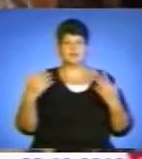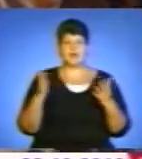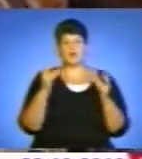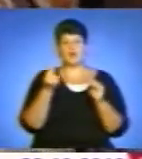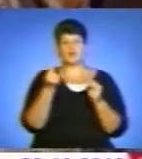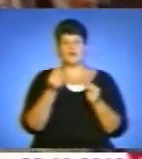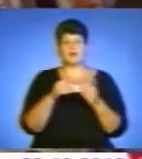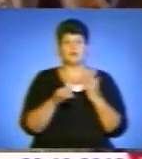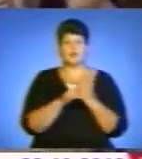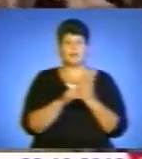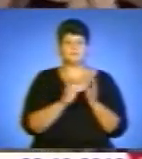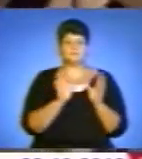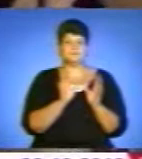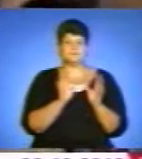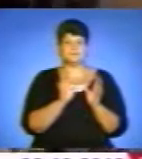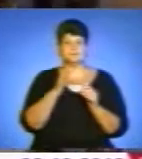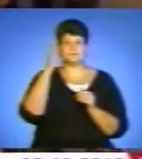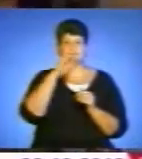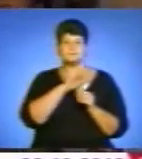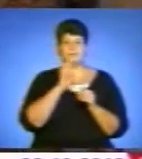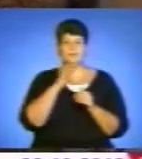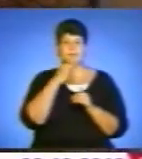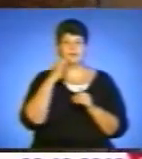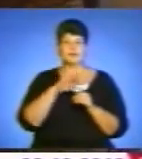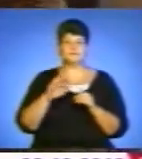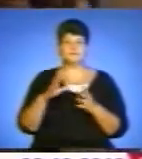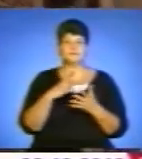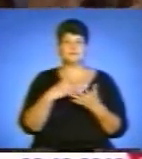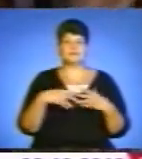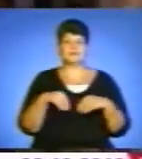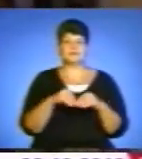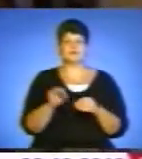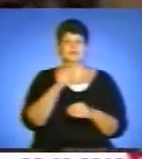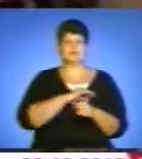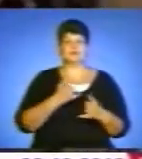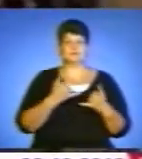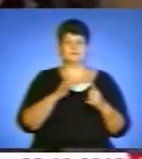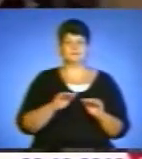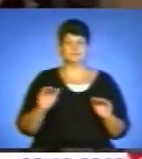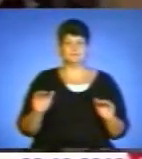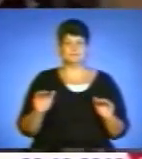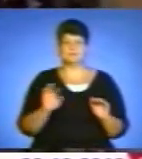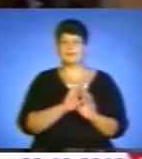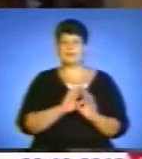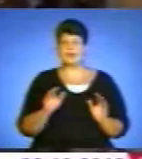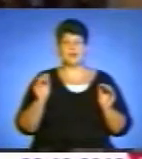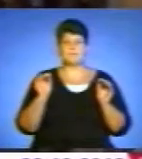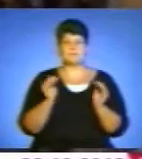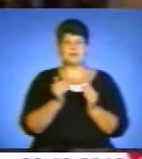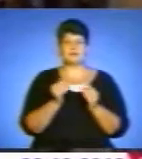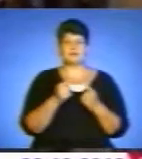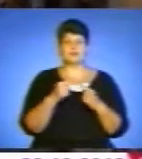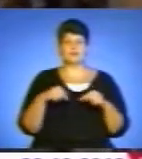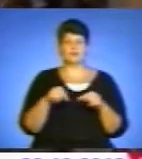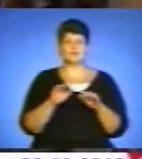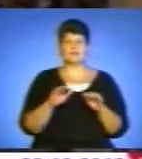грошова допомога опікунам чи батькам з багатодітних сімей, яку вони використують саме на потреби дітей. Ми не обмежилися категорією дітей-сорід. Як